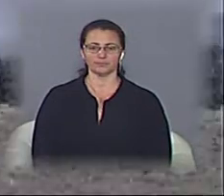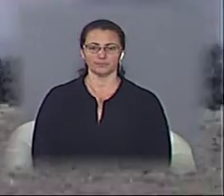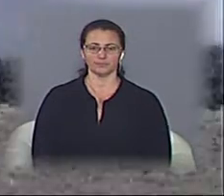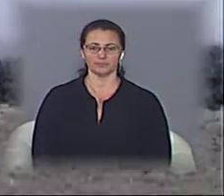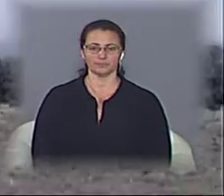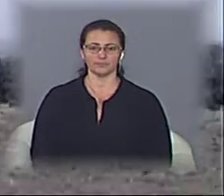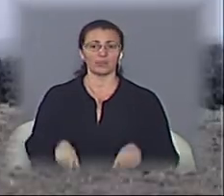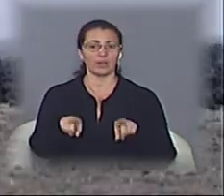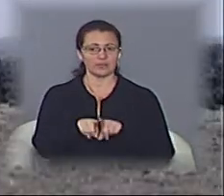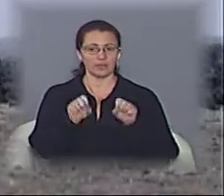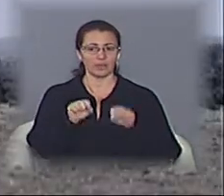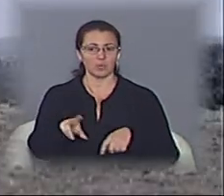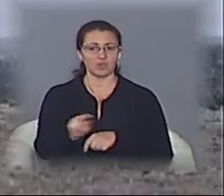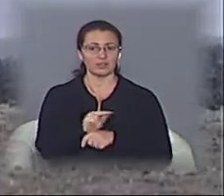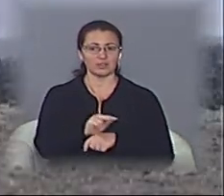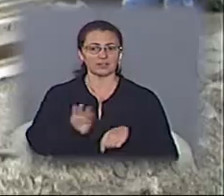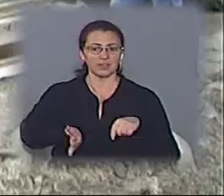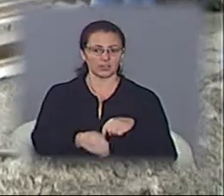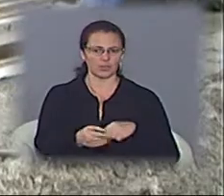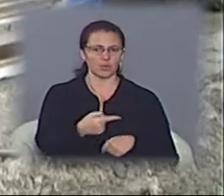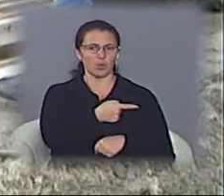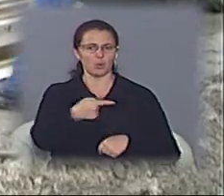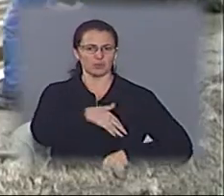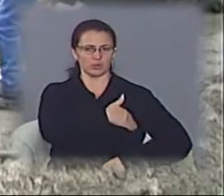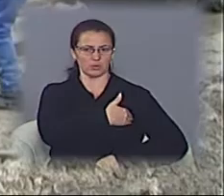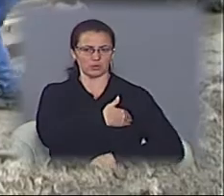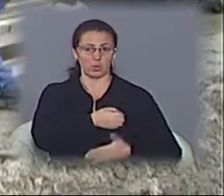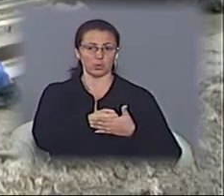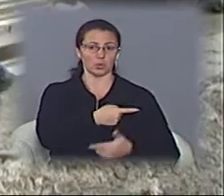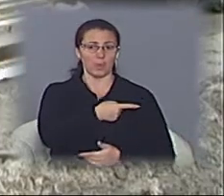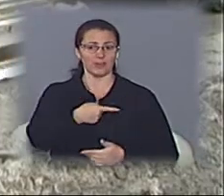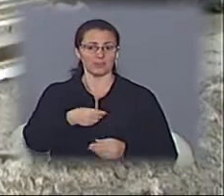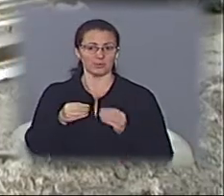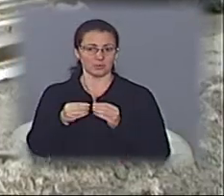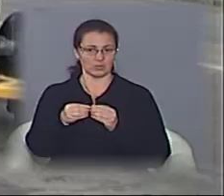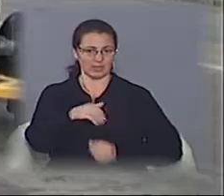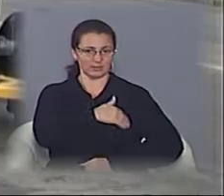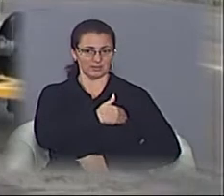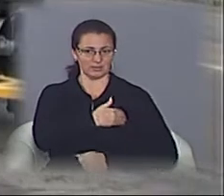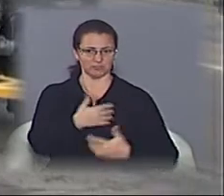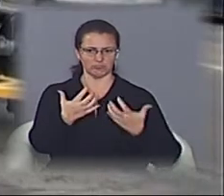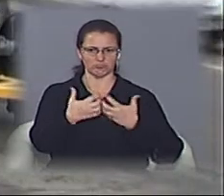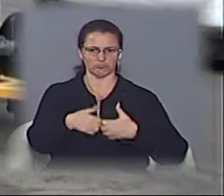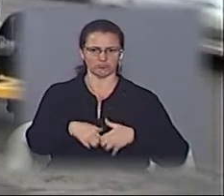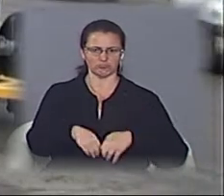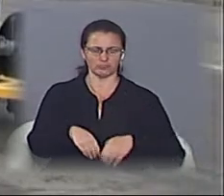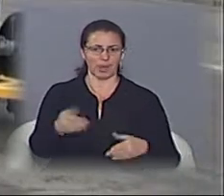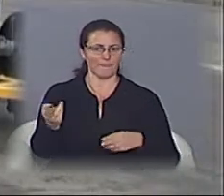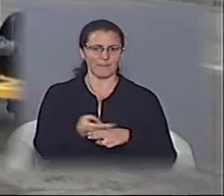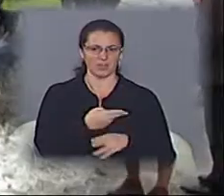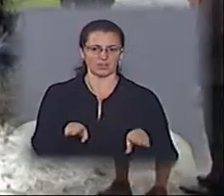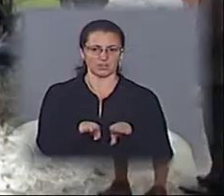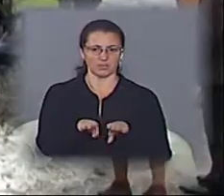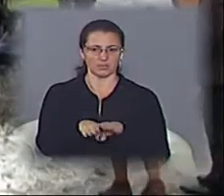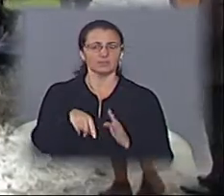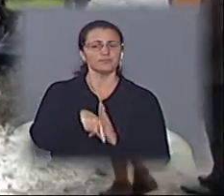У такий спосіб можна латати ями і при мінусовій температурі до мінус 10 градусів. Машина укладає асфальт без швів. Принцип роботи